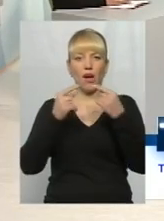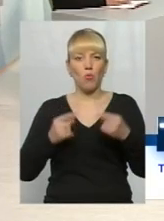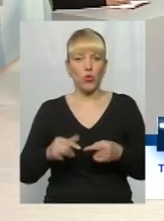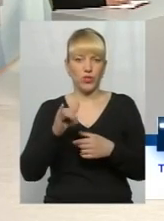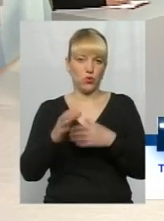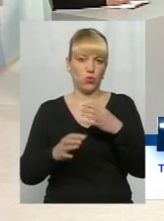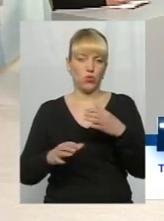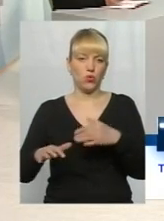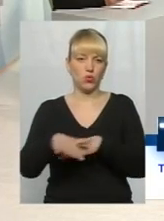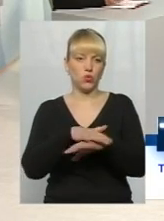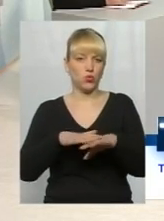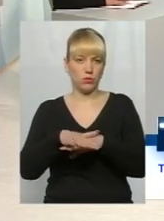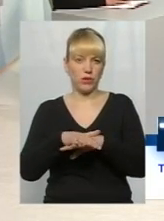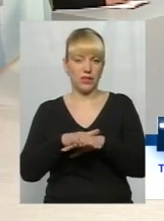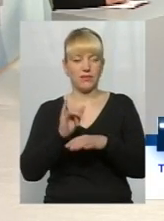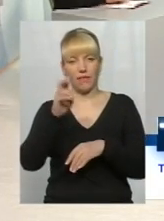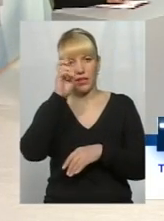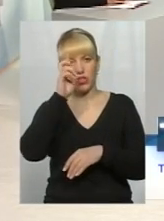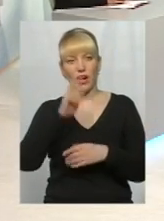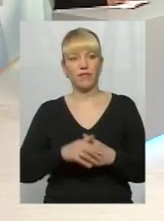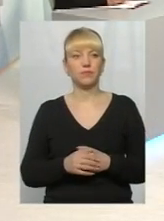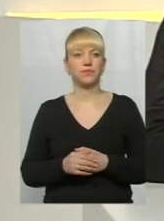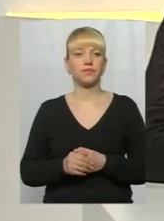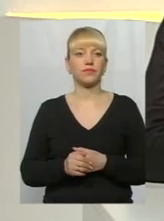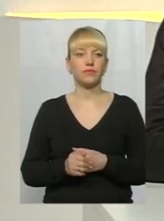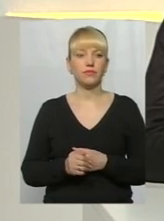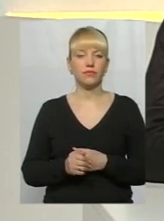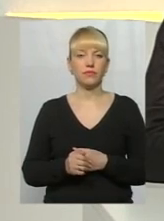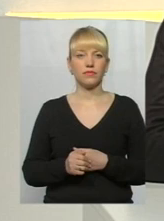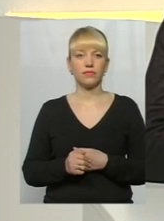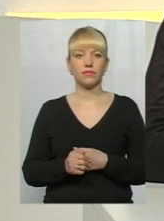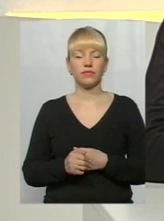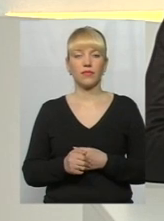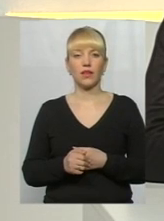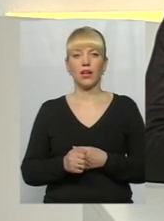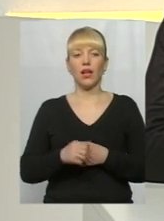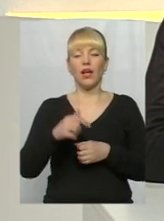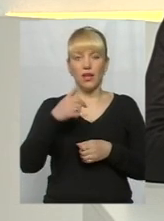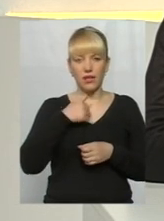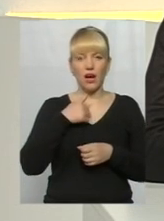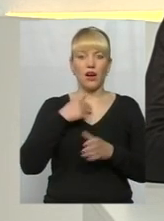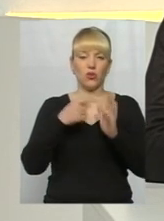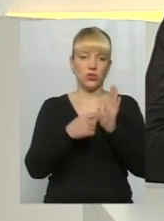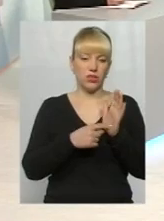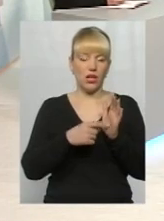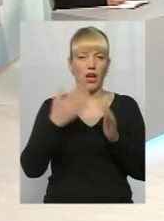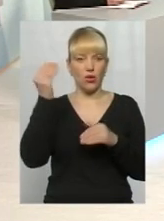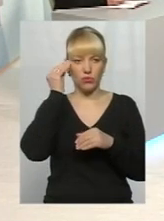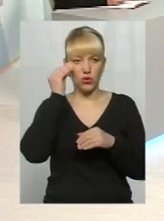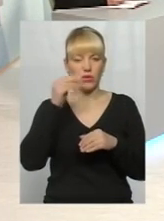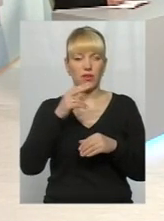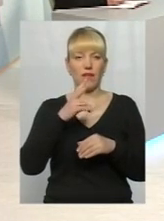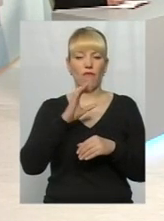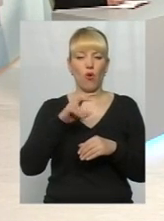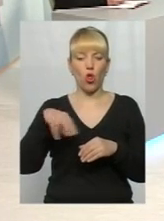зрештою, державі. Пане Ігоре, ваша думка? Ну, я розділяю точку зору пана Володимира, в чому вона полягає.